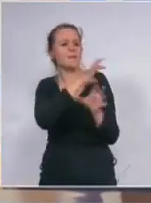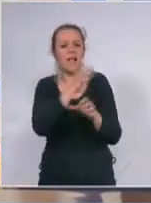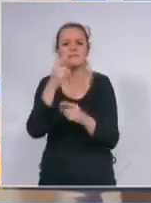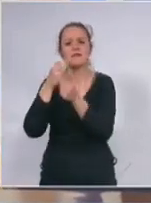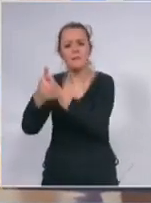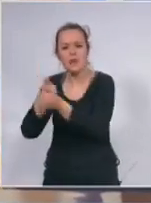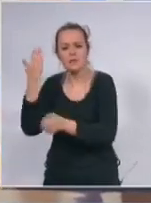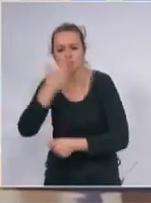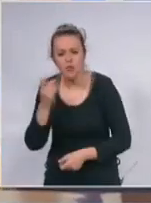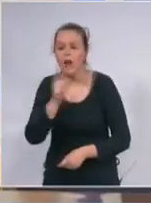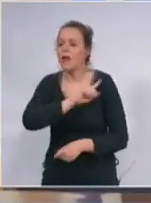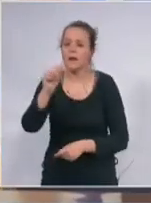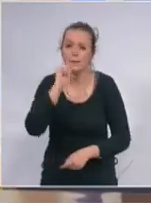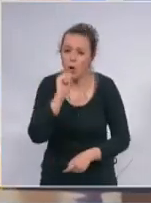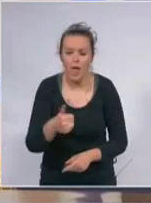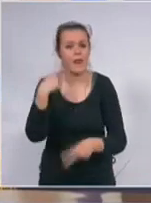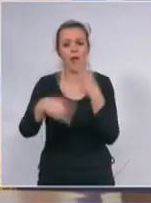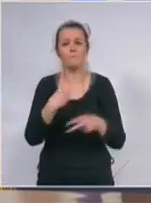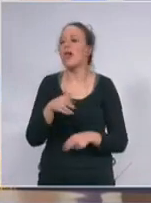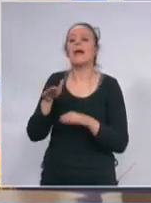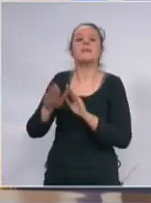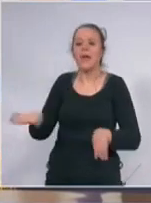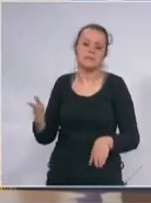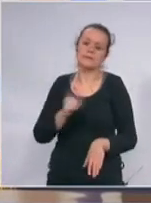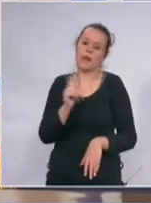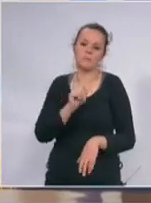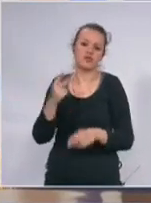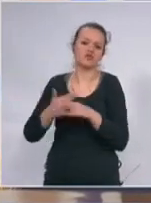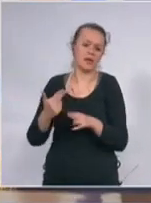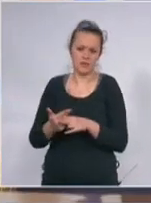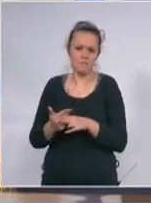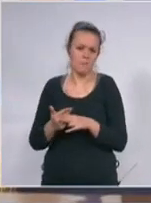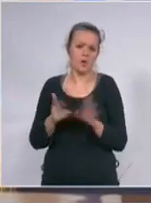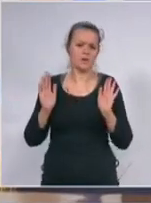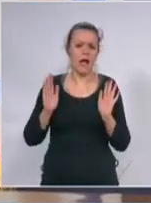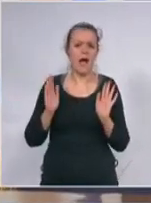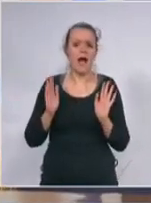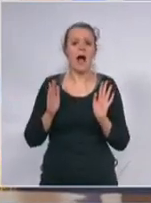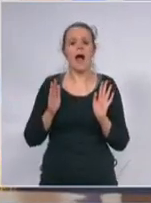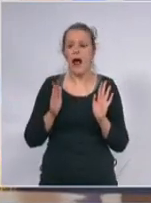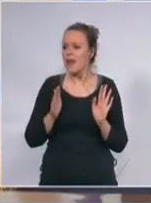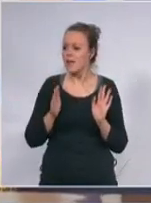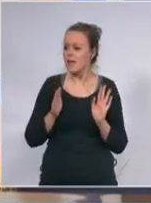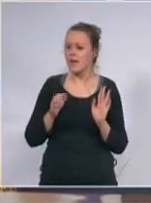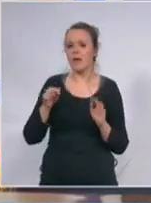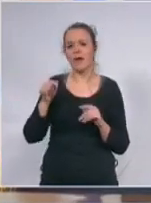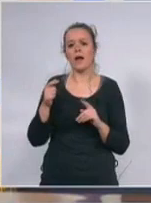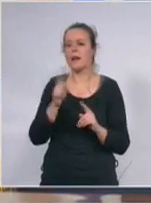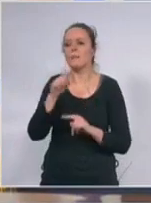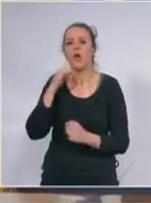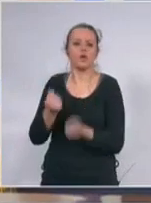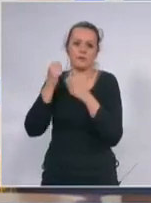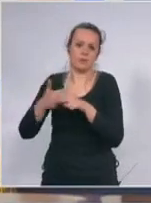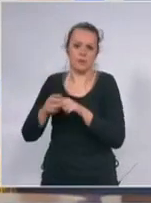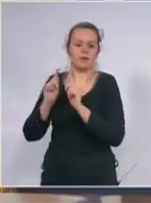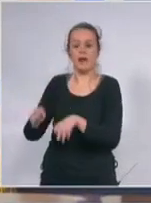znači nemojte da izlaze napolje dece nisu ugrožene oni ne oboljevaju teške kliničke slike praktično koliko bar ja znam vidjet